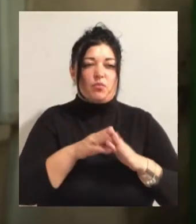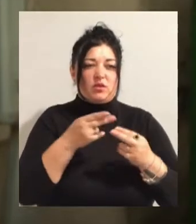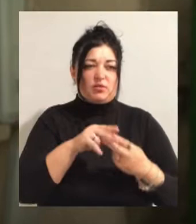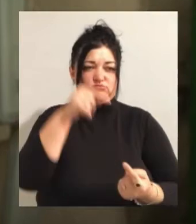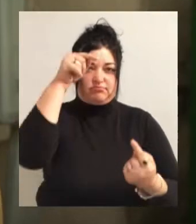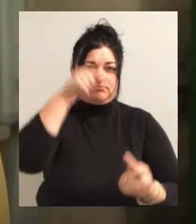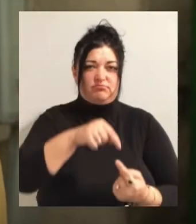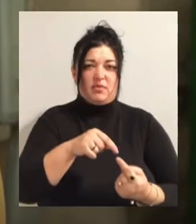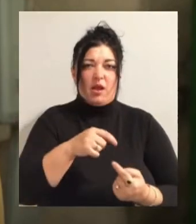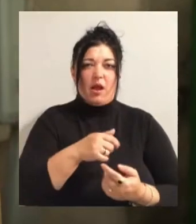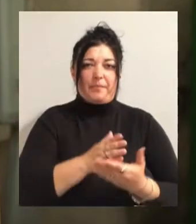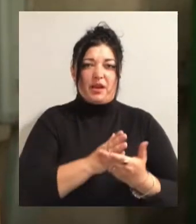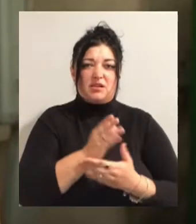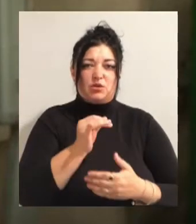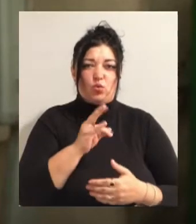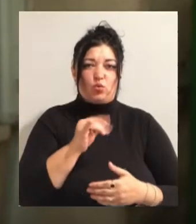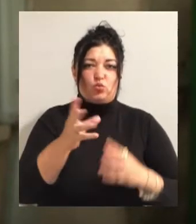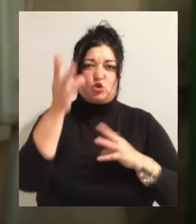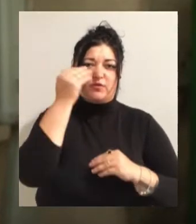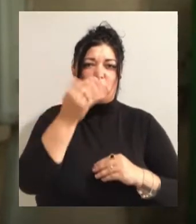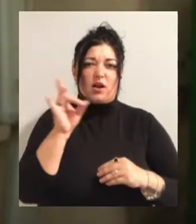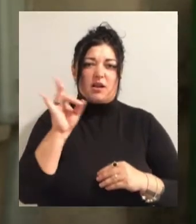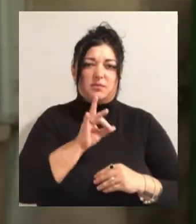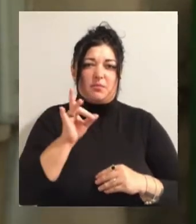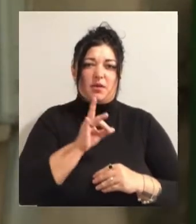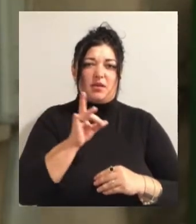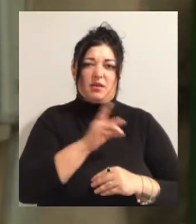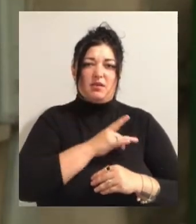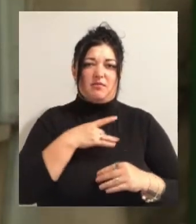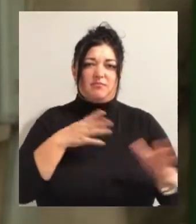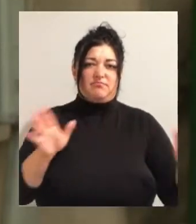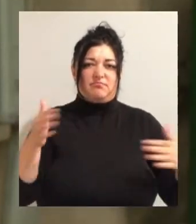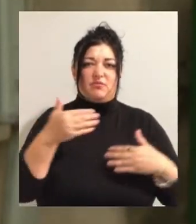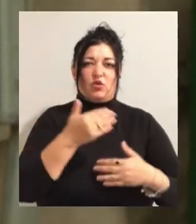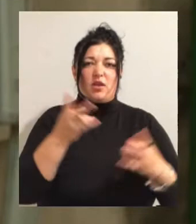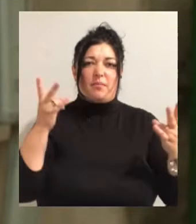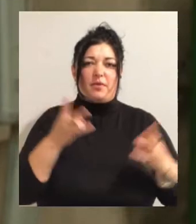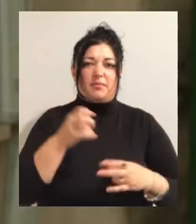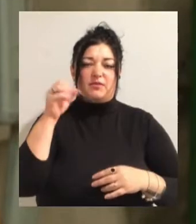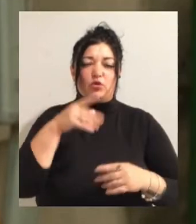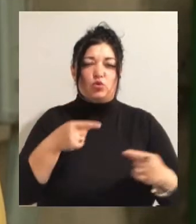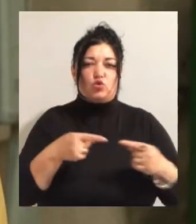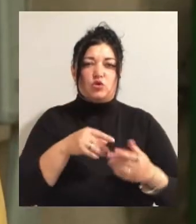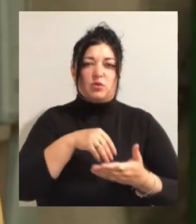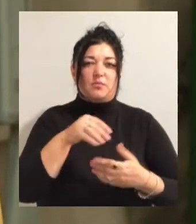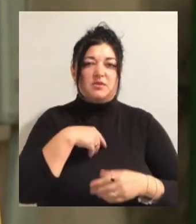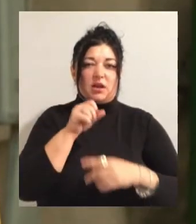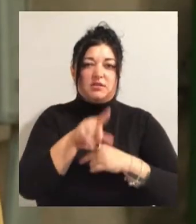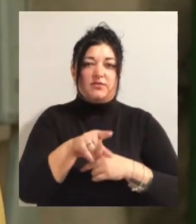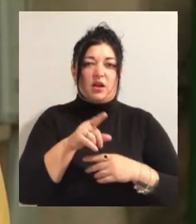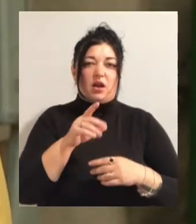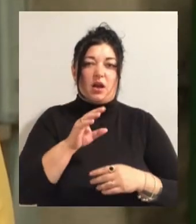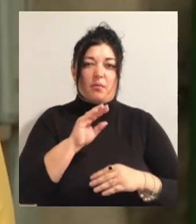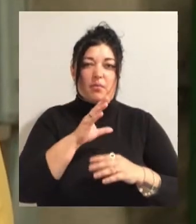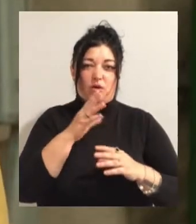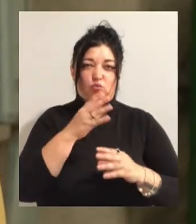размери, її необхідність освіщення. Це була точна закупка, ми заказували оборудовання, щоб його предоставили